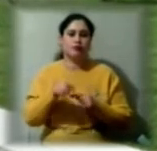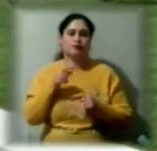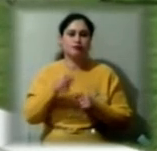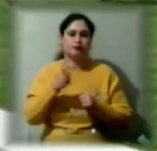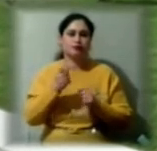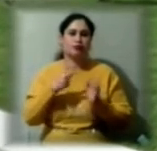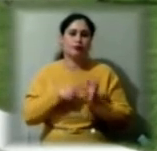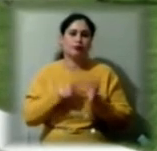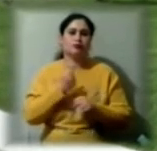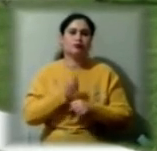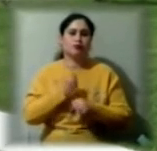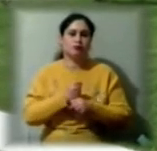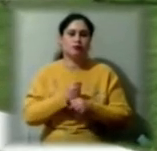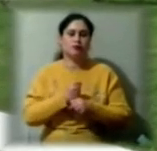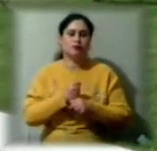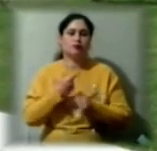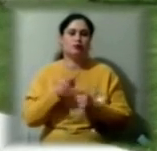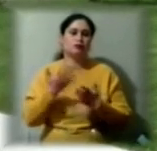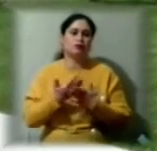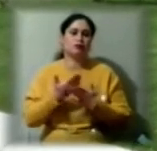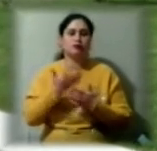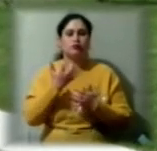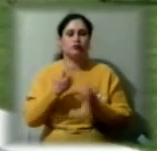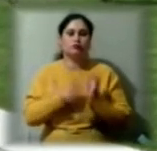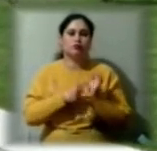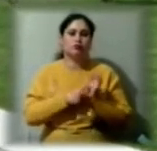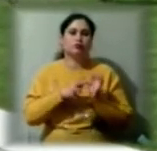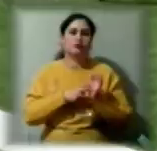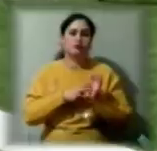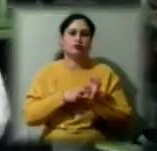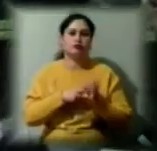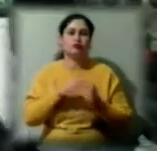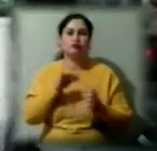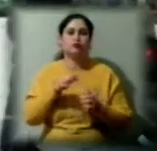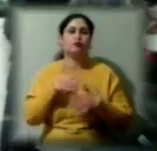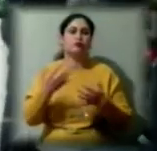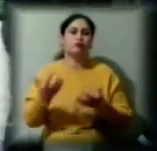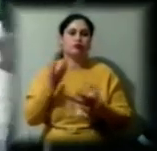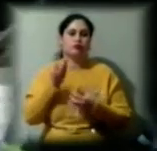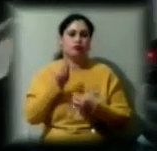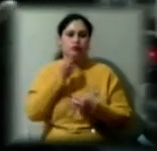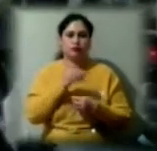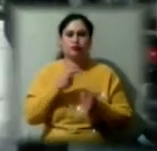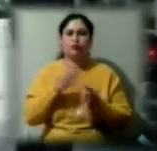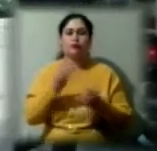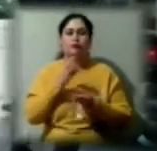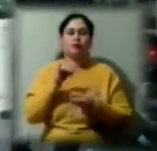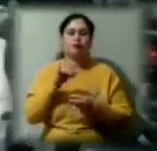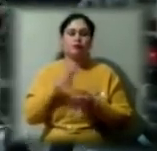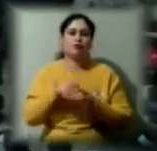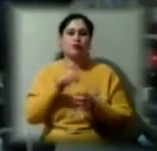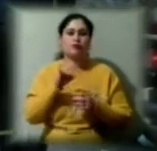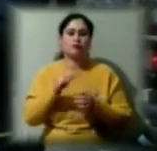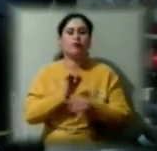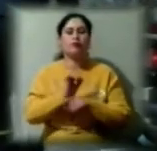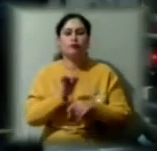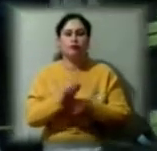зробити десь 500, 600, 700. Чим більше, тим краще. Новий пожежний гідран австрійського виробника. До